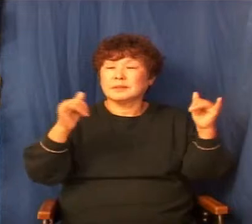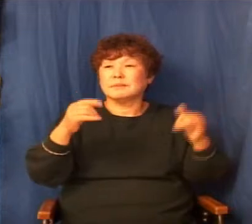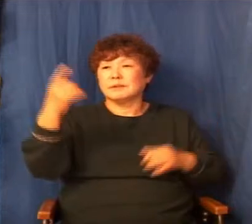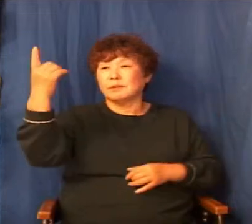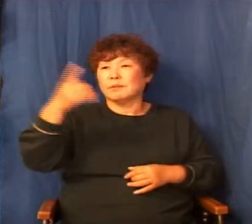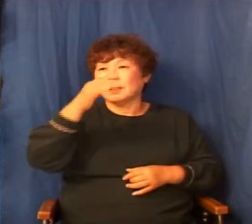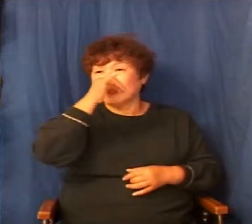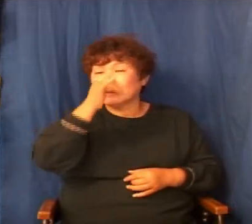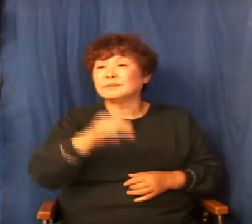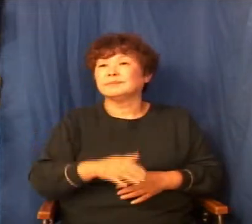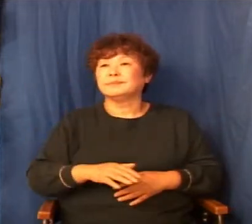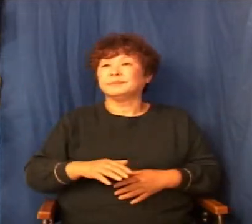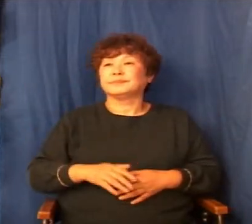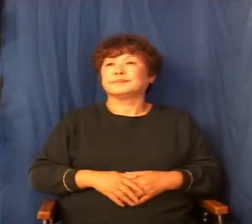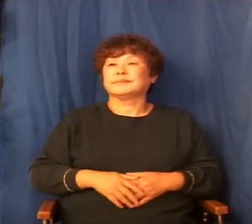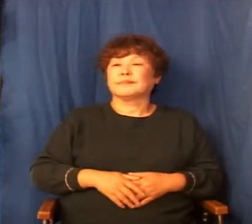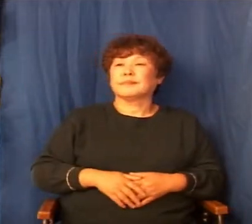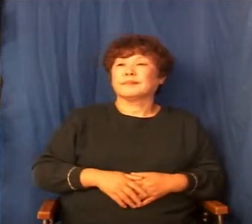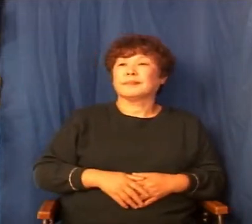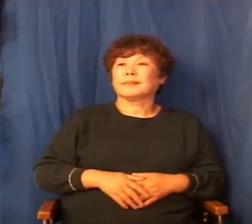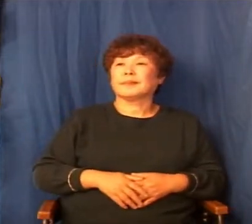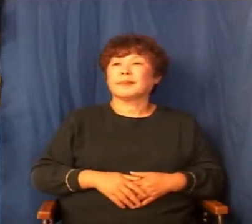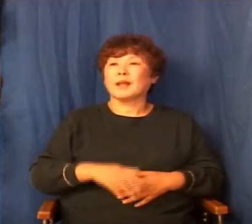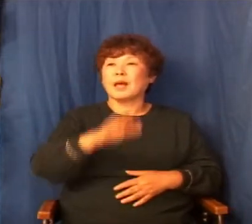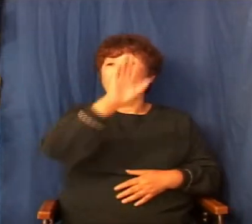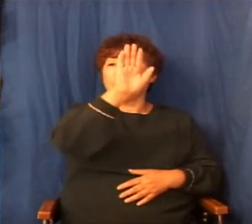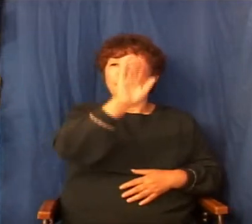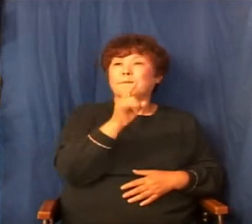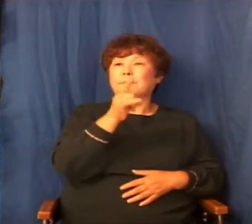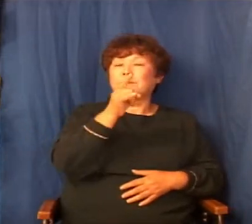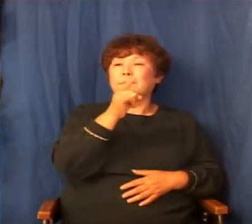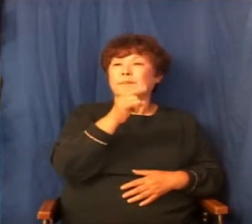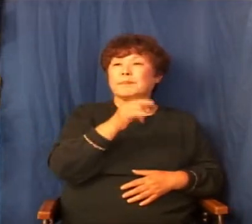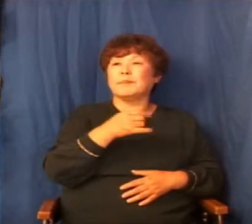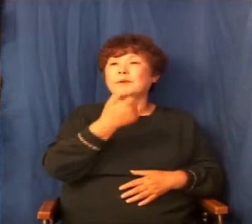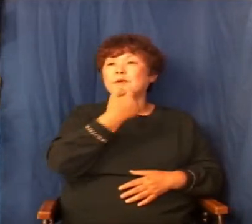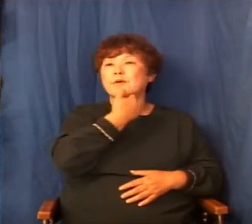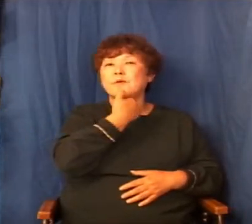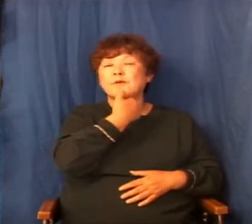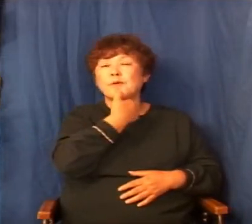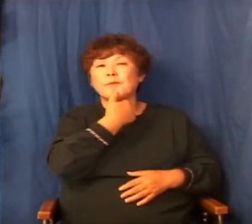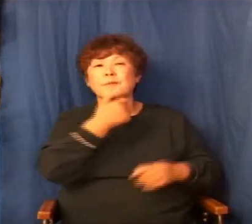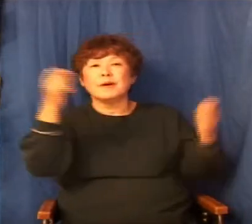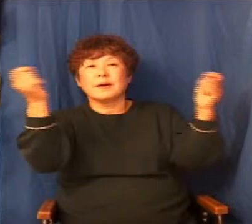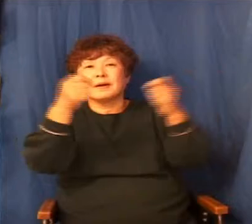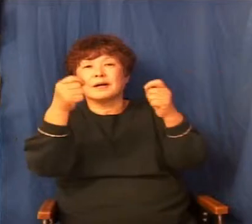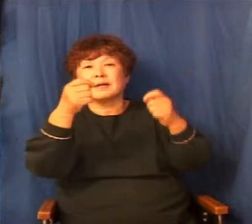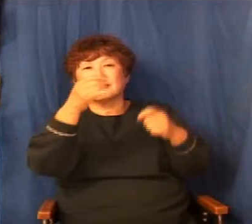지리적으로 보면 그건 로마에 굉장히 근접한 섬입니다 지도를 한번 볼까요